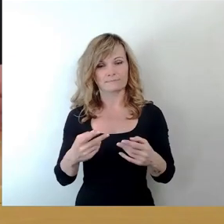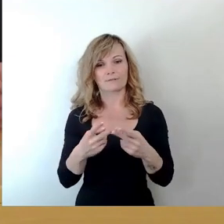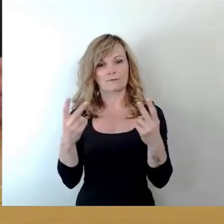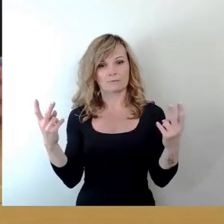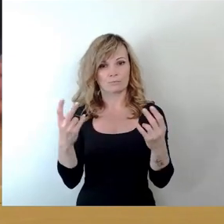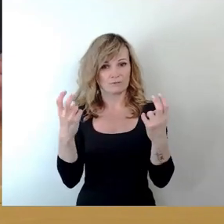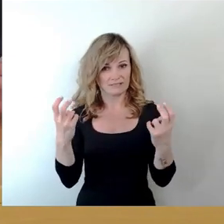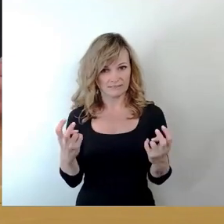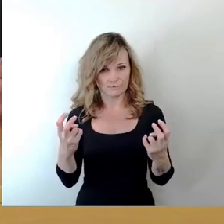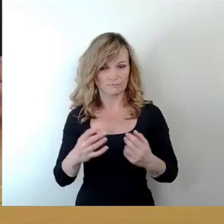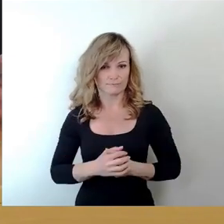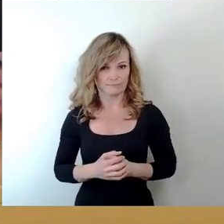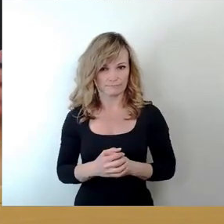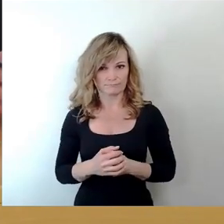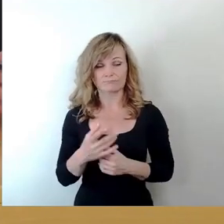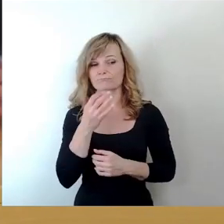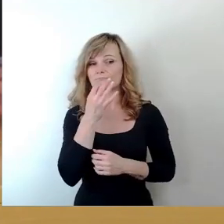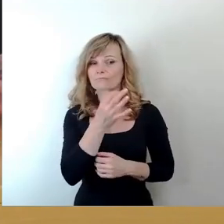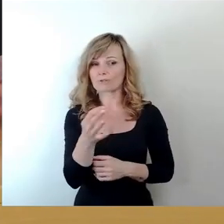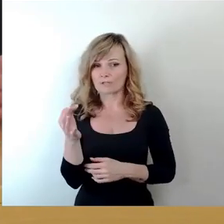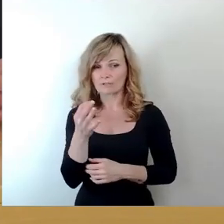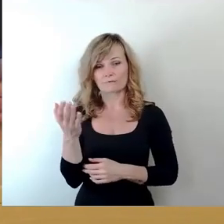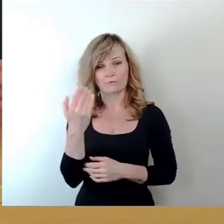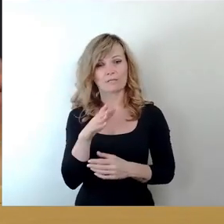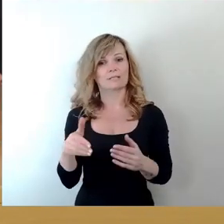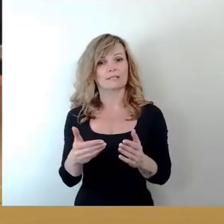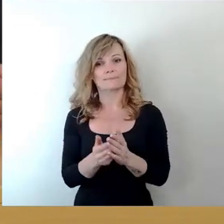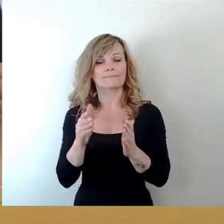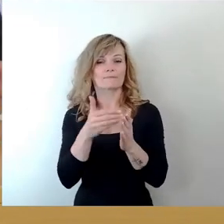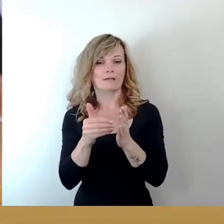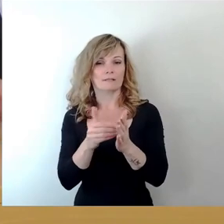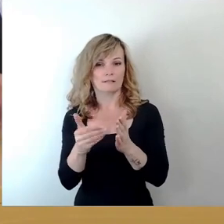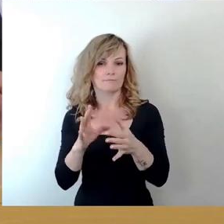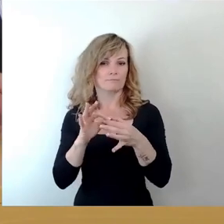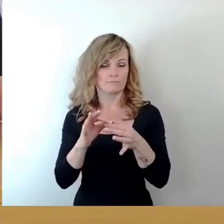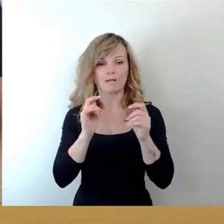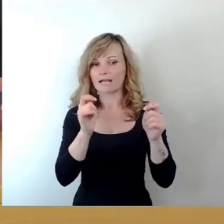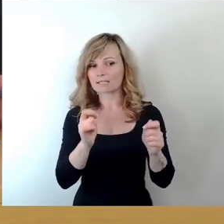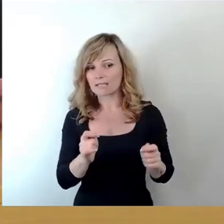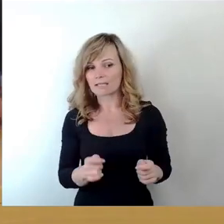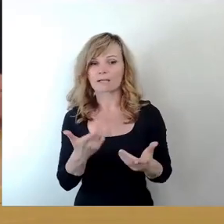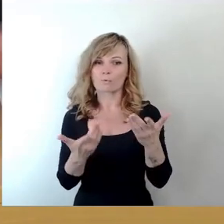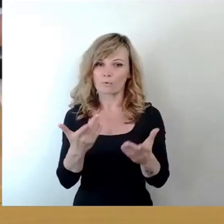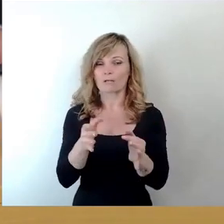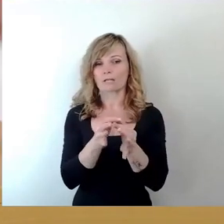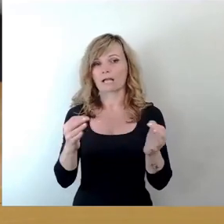und frage zunächst, gibt es weitere Anträge oder Fragen zur Tagesordnung.